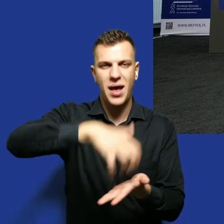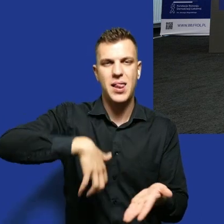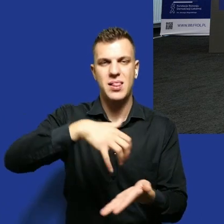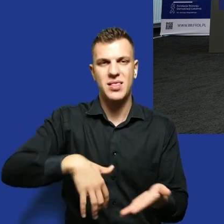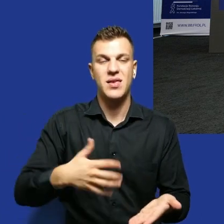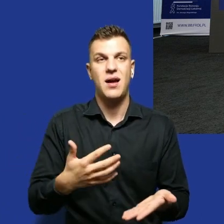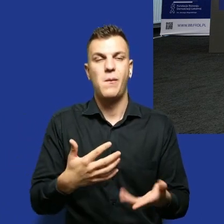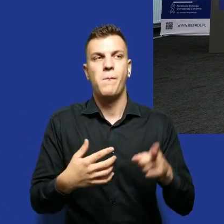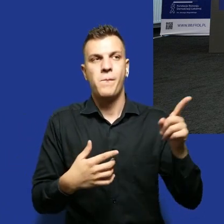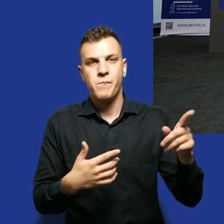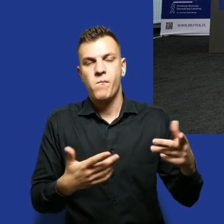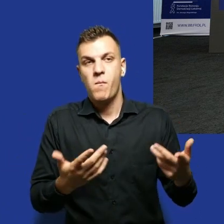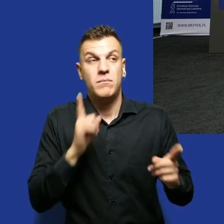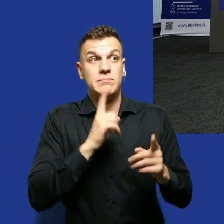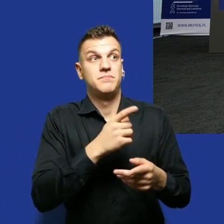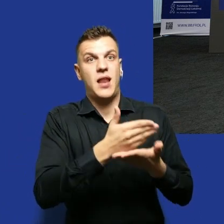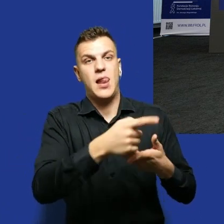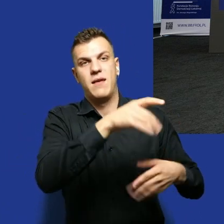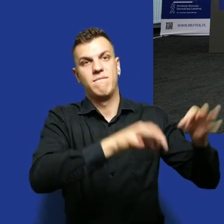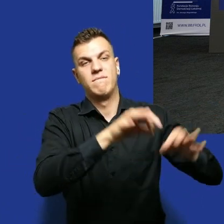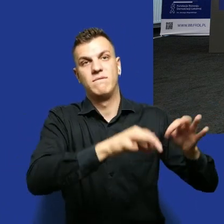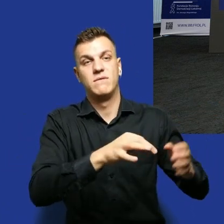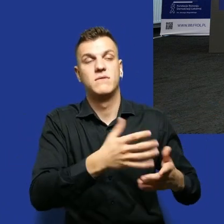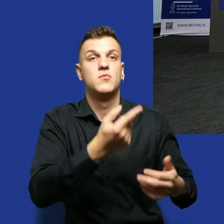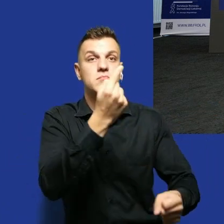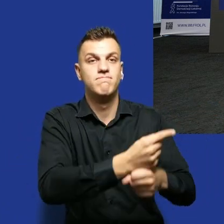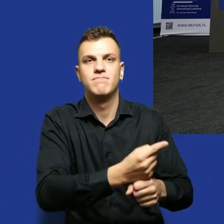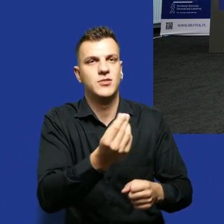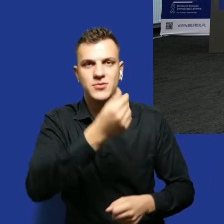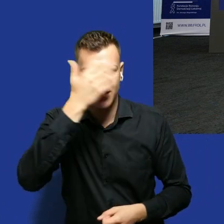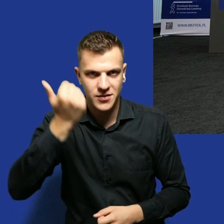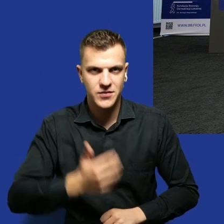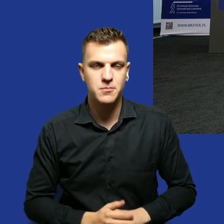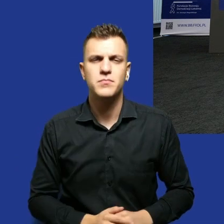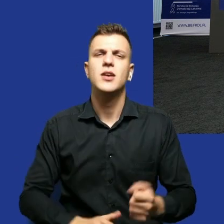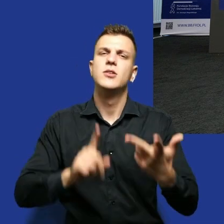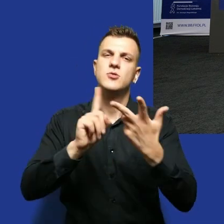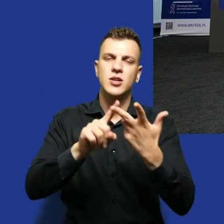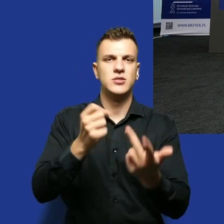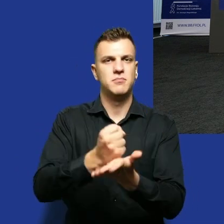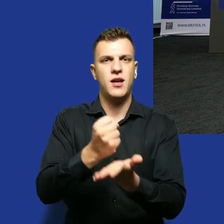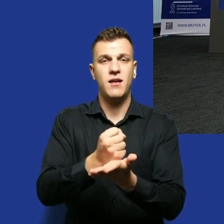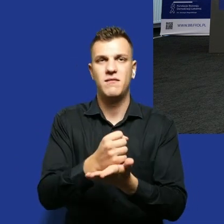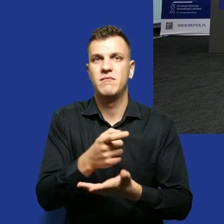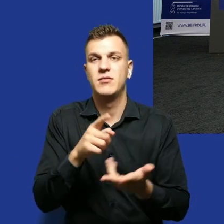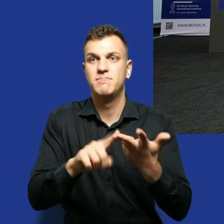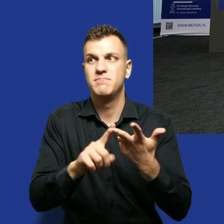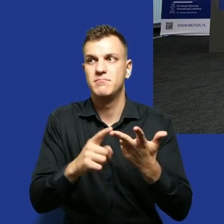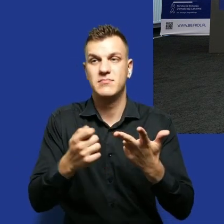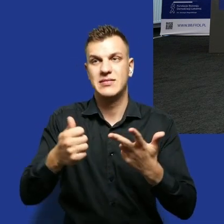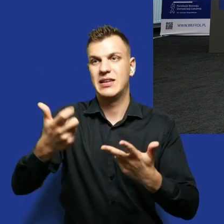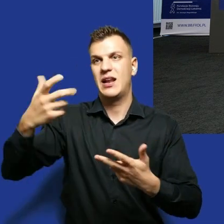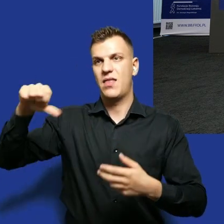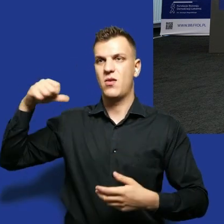dalej się toczy, nie wiadomo jeszcze jaki skutek będzie miała. trzecią sprawą tak ostatnich dosłownie kilku